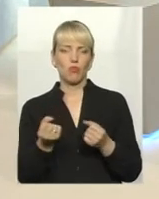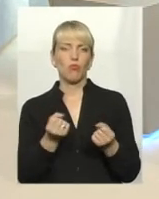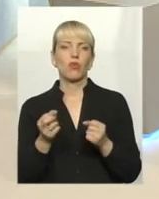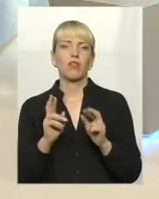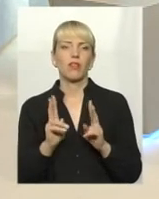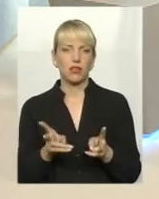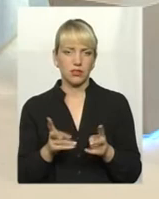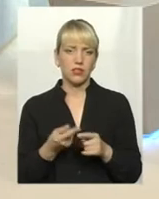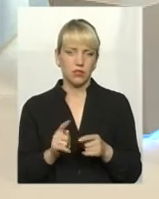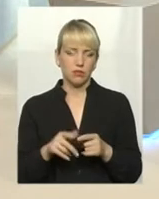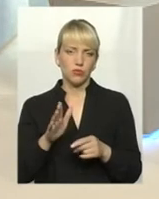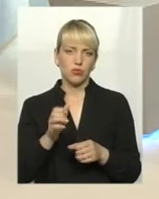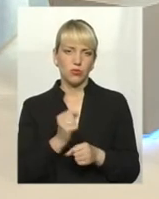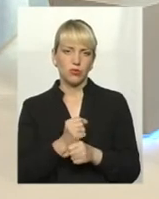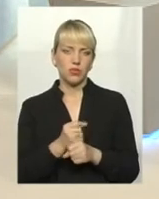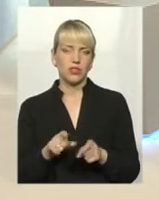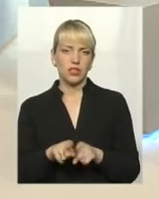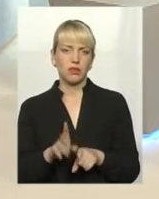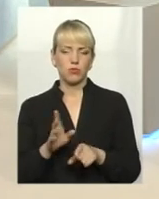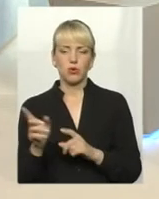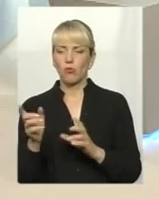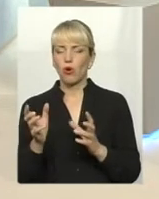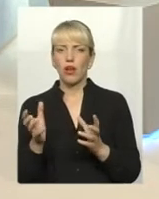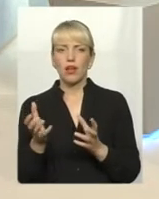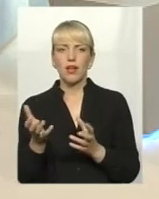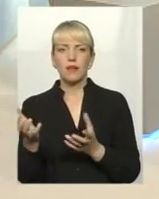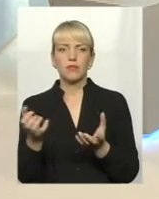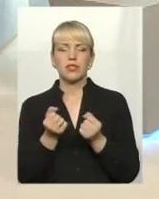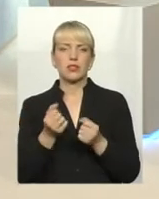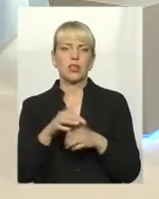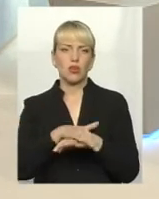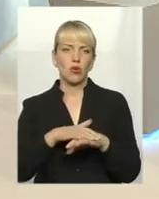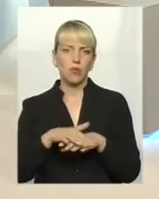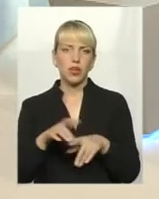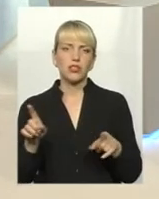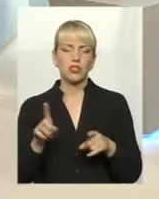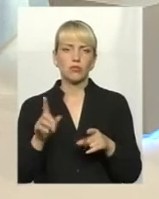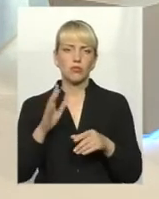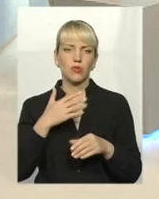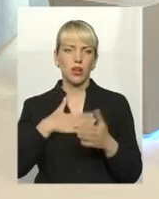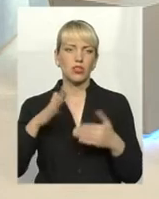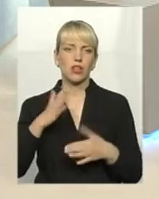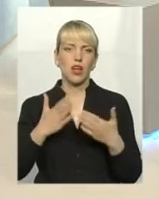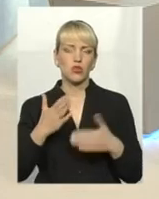працювати, і підключати сюди громадськість. Я дуже радий, якщо голос Грузаєвіці підключиться і поможе нам